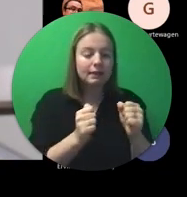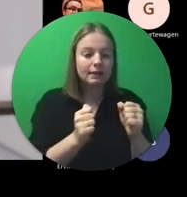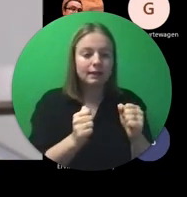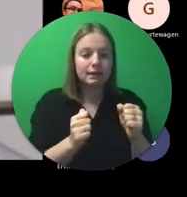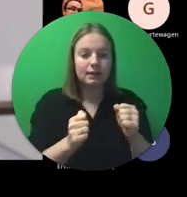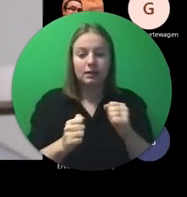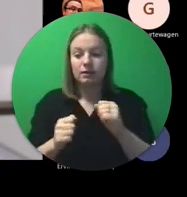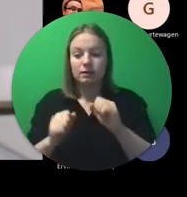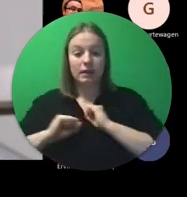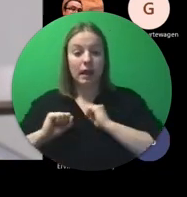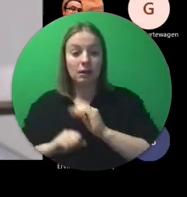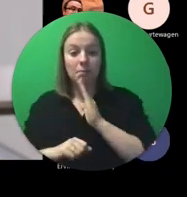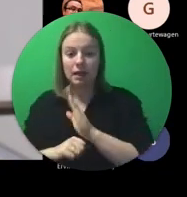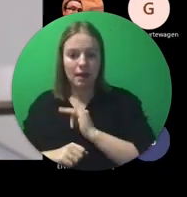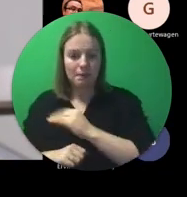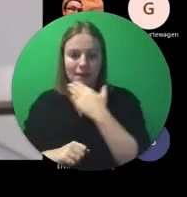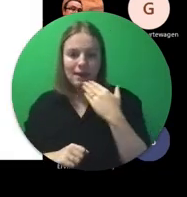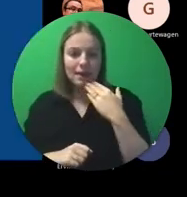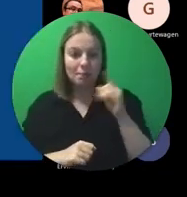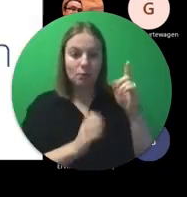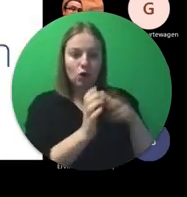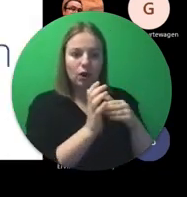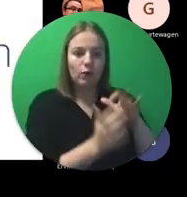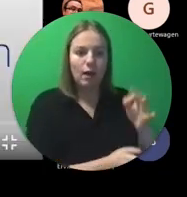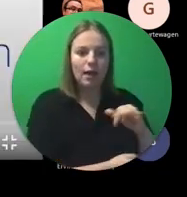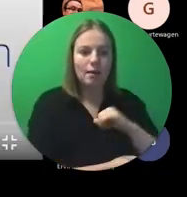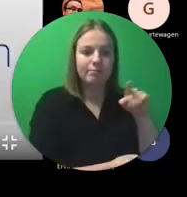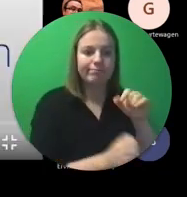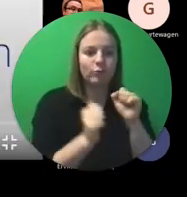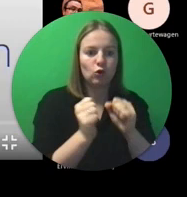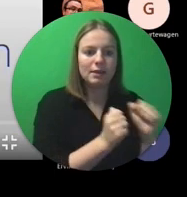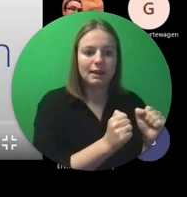die niet aan bod komen in een stage in België, maar wel in het buitenland.